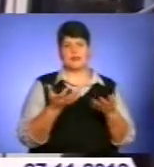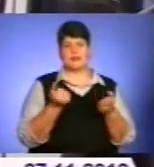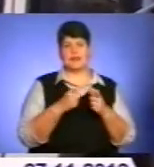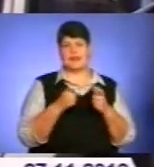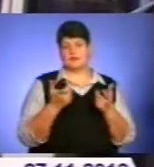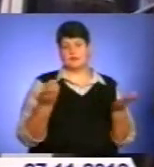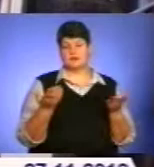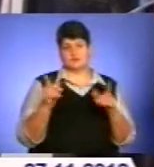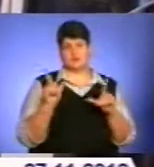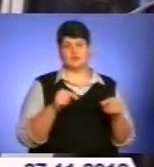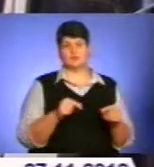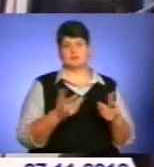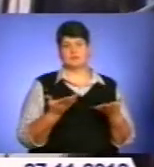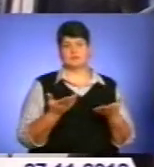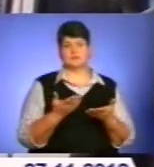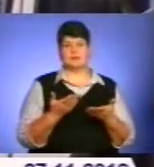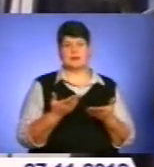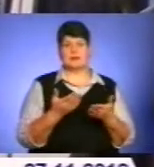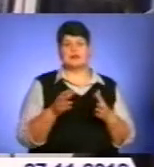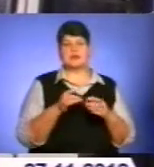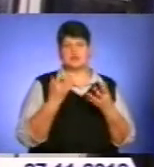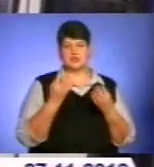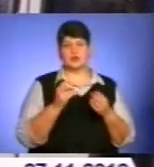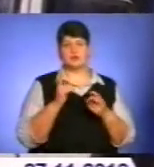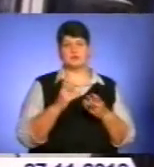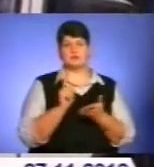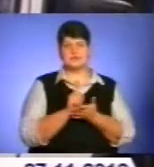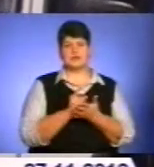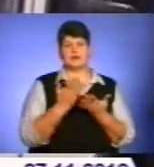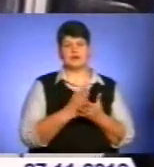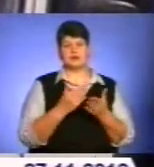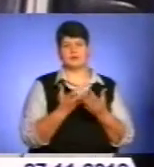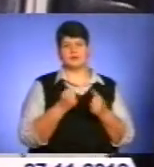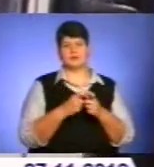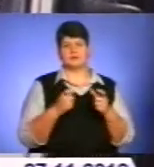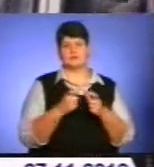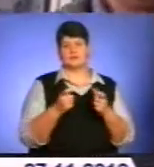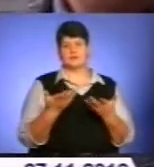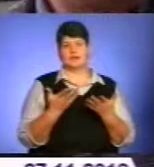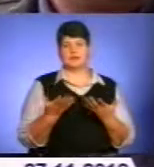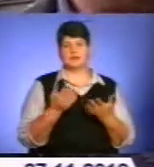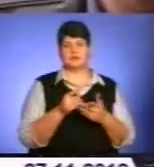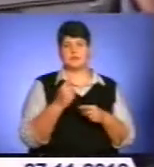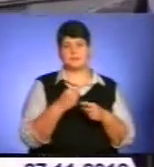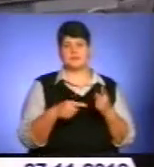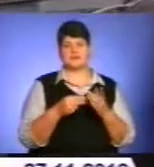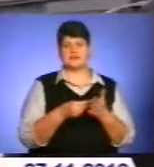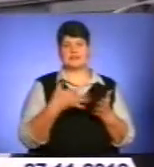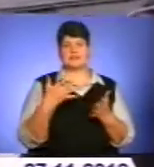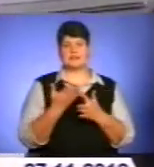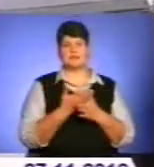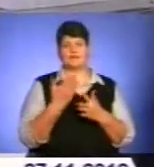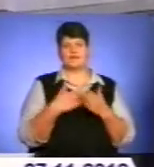пільгові нольові, перевозимо так з пільговиками. І пенсійні теж беруть за півчини. Та все, хто має пенсійні посвідчені,